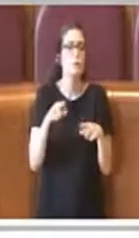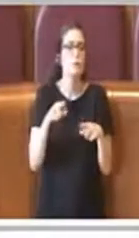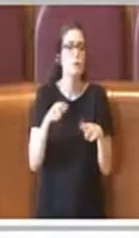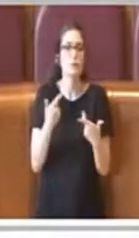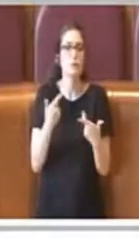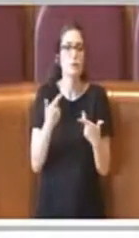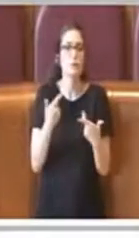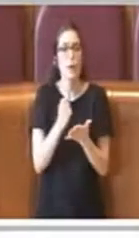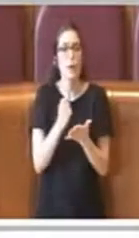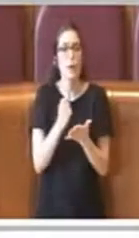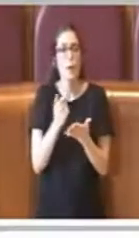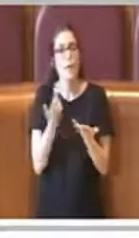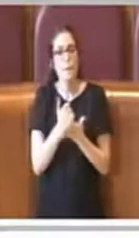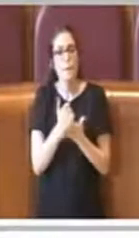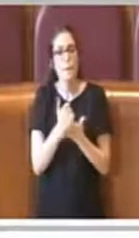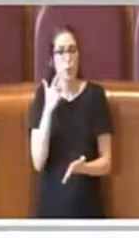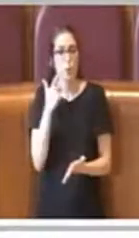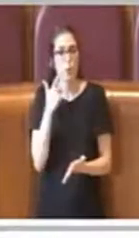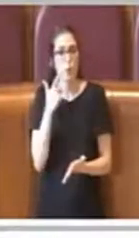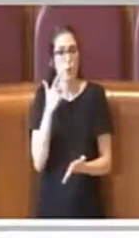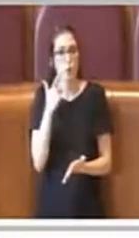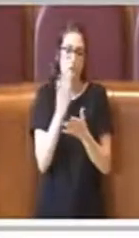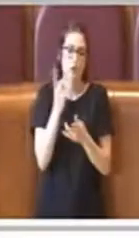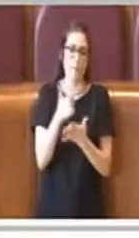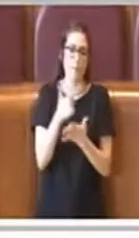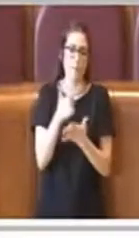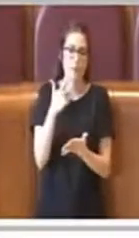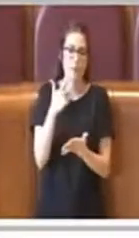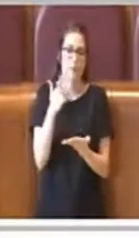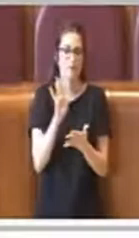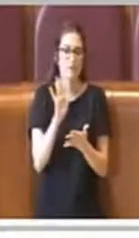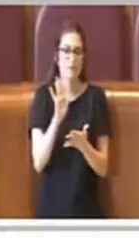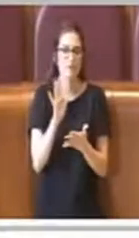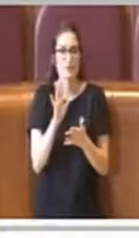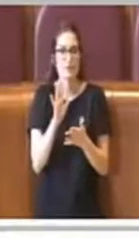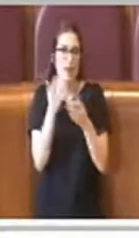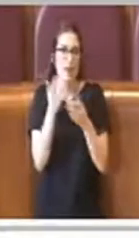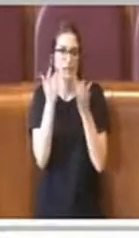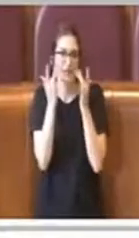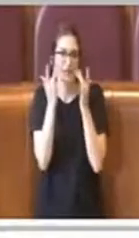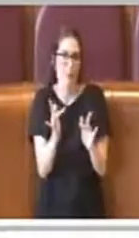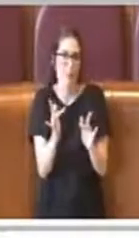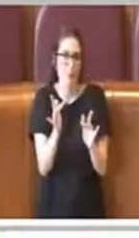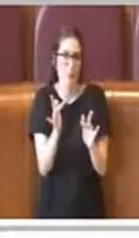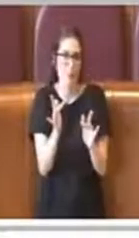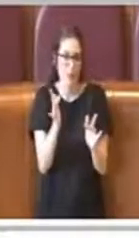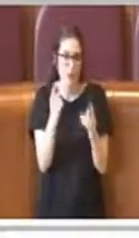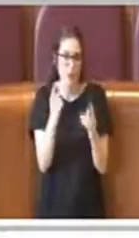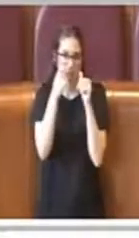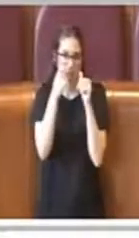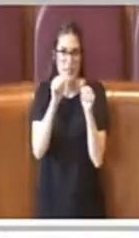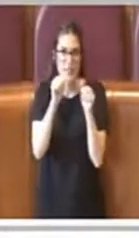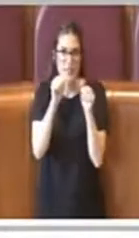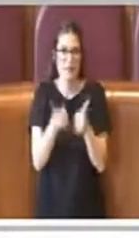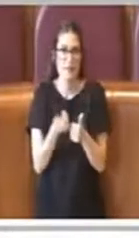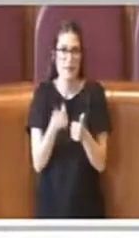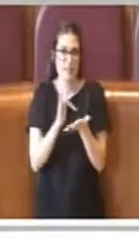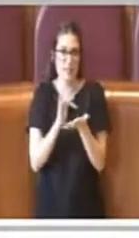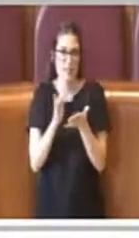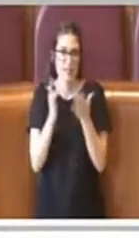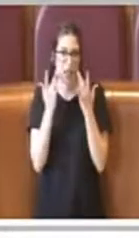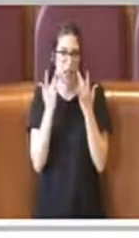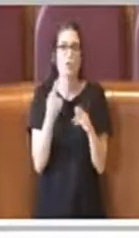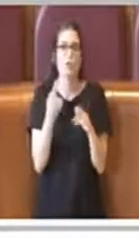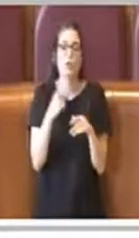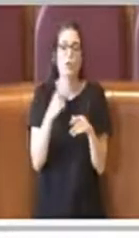serve semplicemente per dare un ordine di priorità, ma lasciatemi dire priorità su degli elementi abbastanza semplici, per